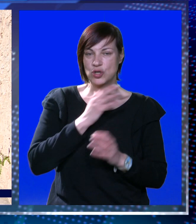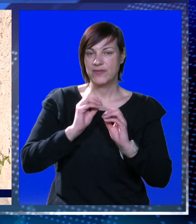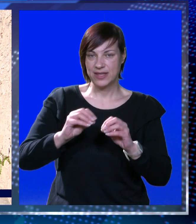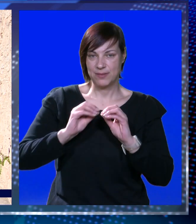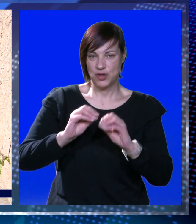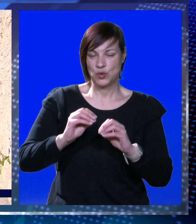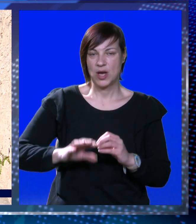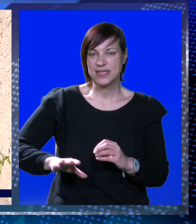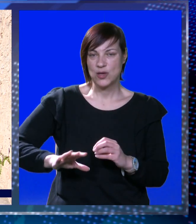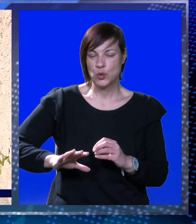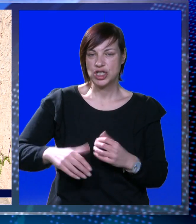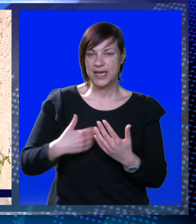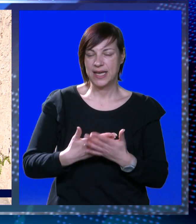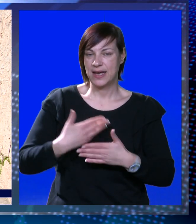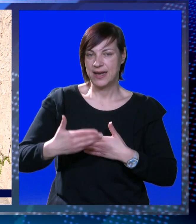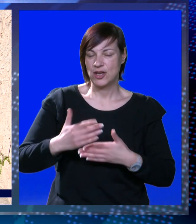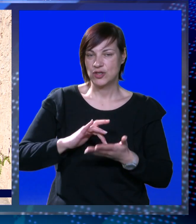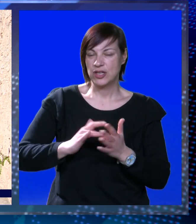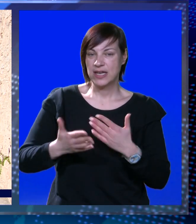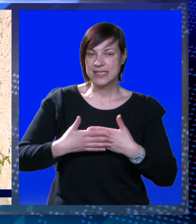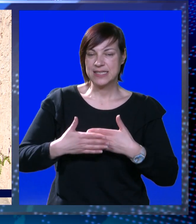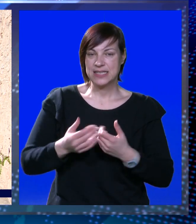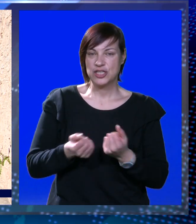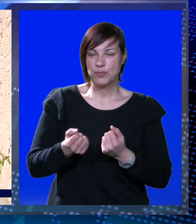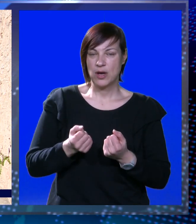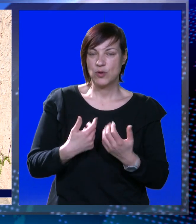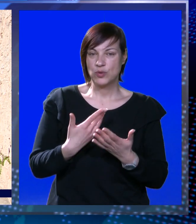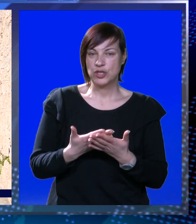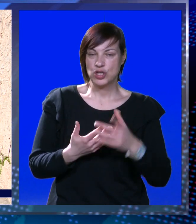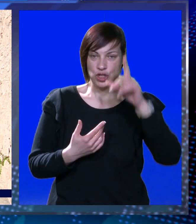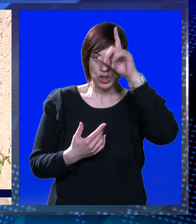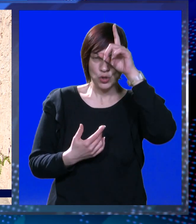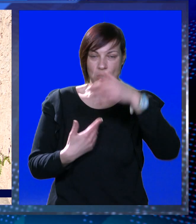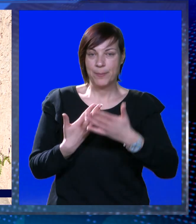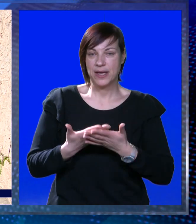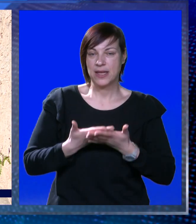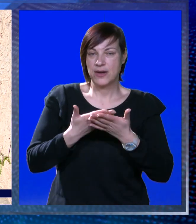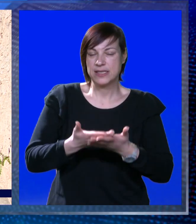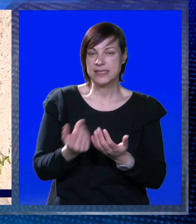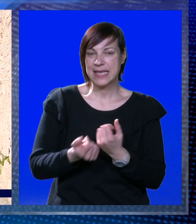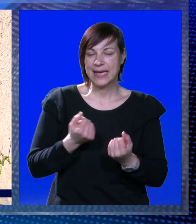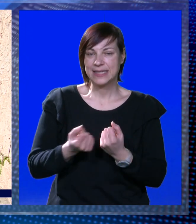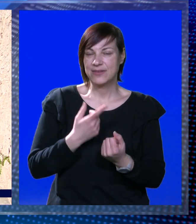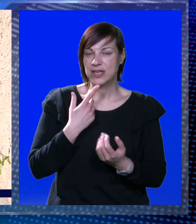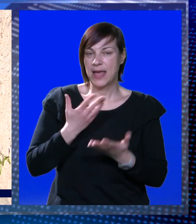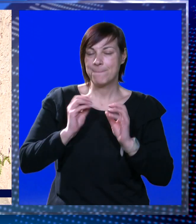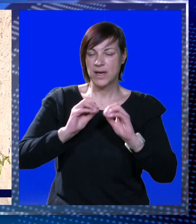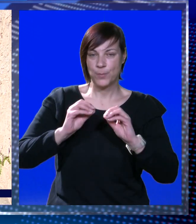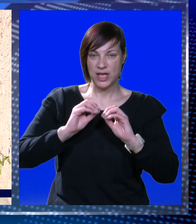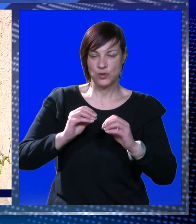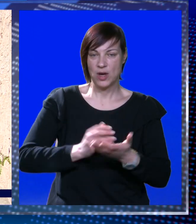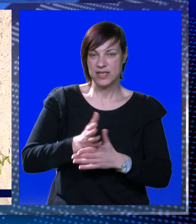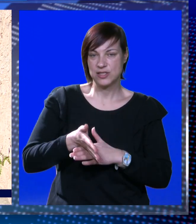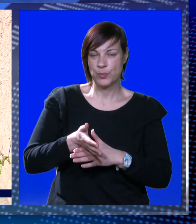škole, vršimo edukaciju u učenika. Nakon toga susrećemo se u autoškolama gdje provodimo jedan cijeli niz aktivnosti gdje imamo